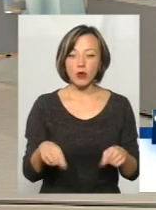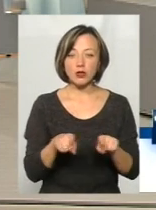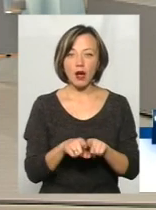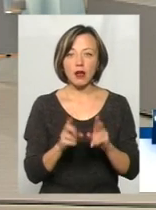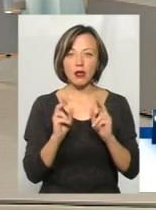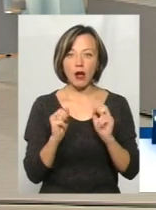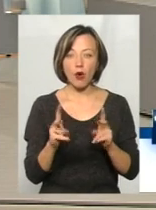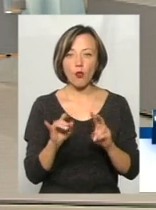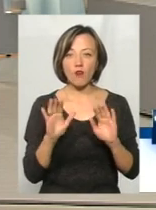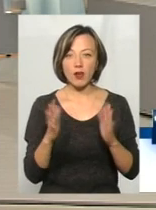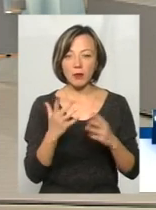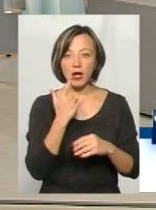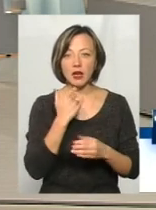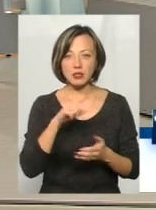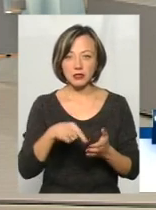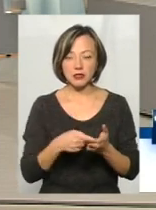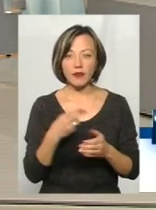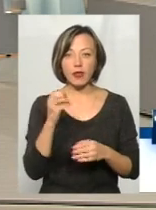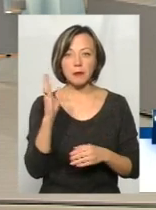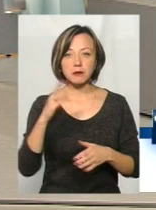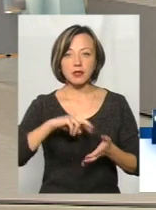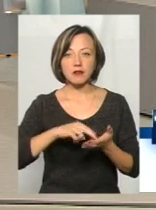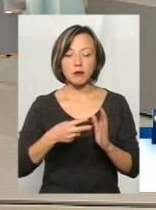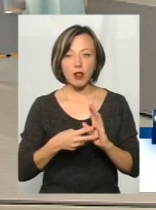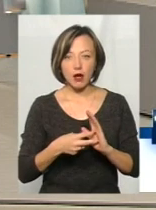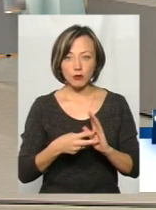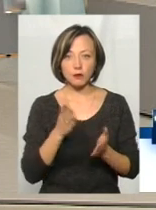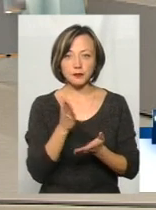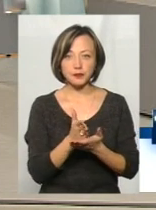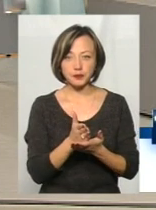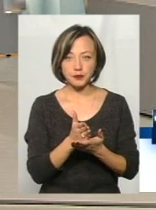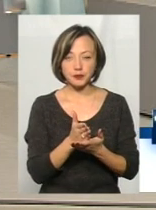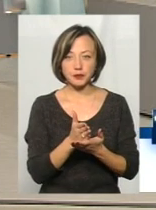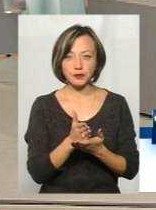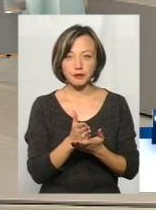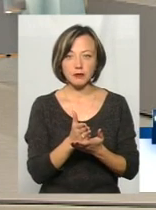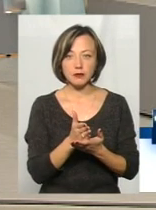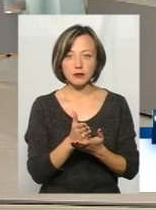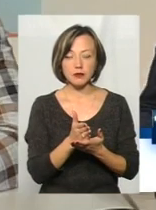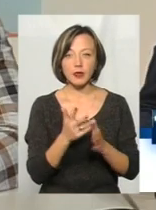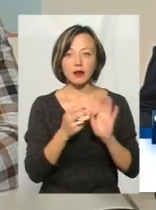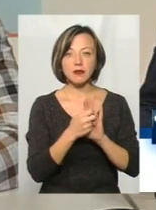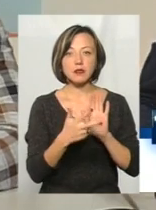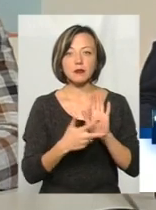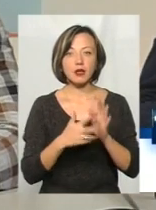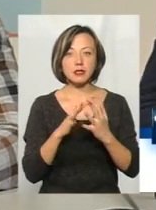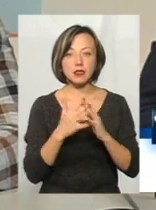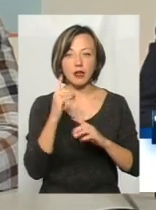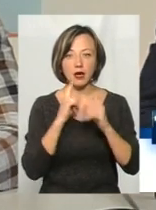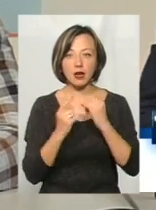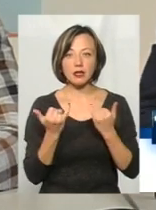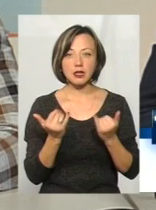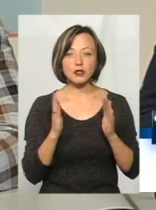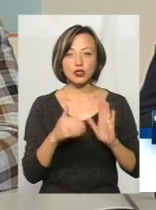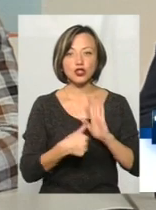випадку, наприклад, з Красиловим, де перспективним планом передбачено, здається, сільських рад, їх зараз